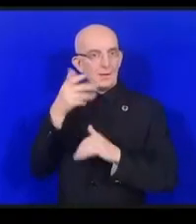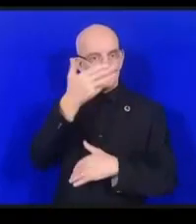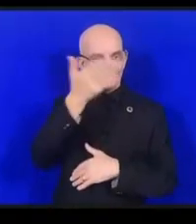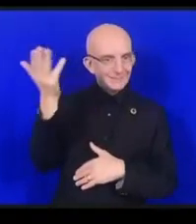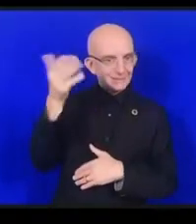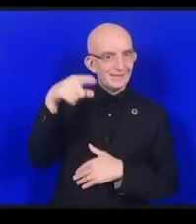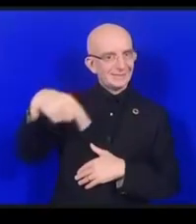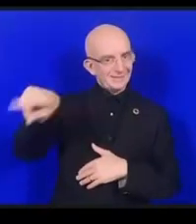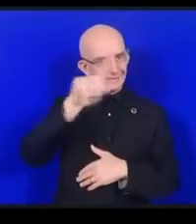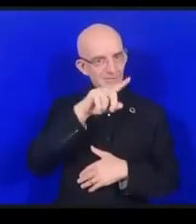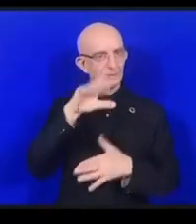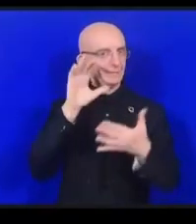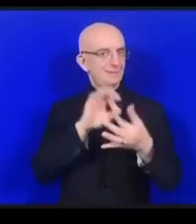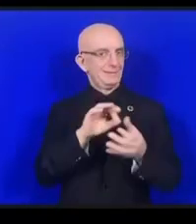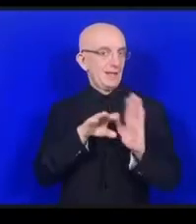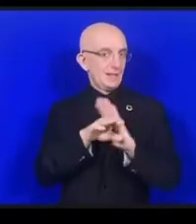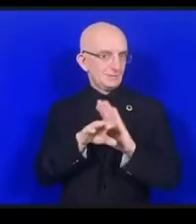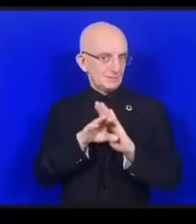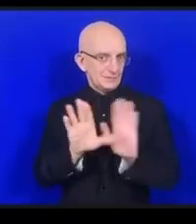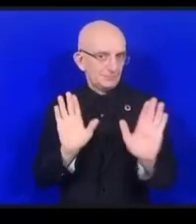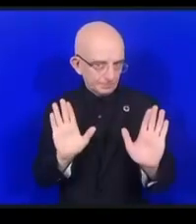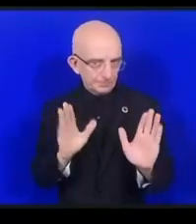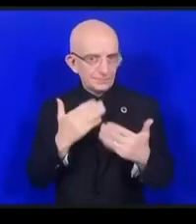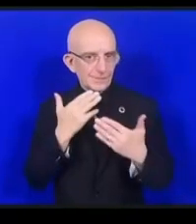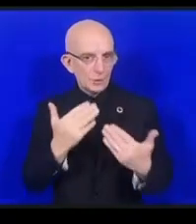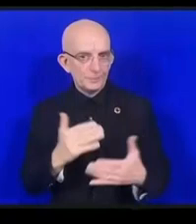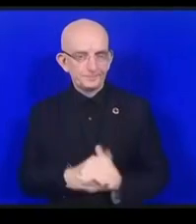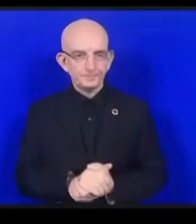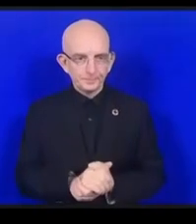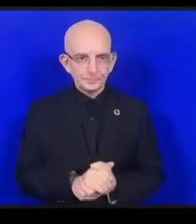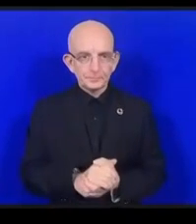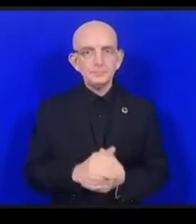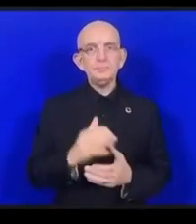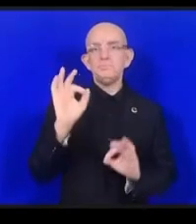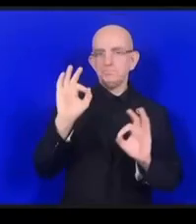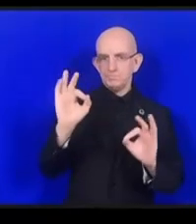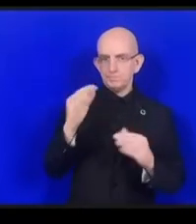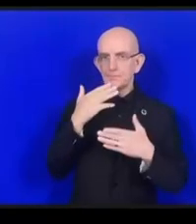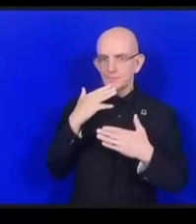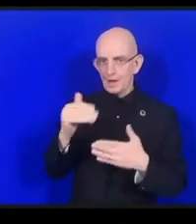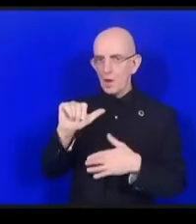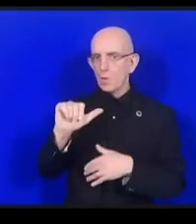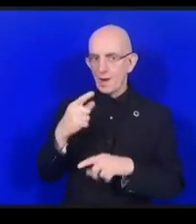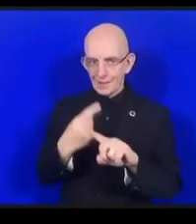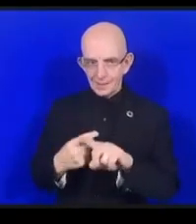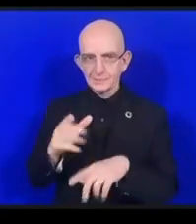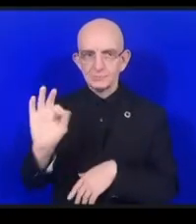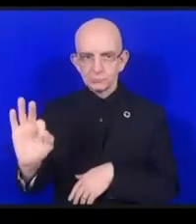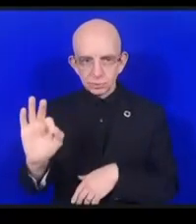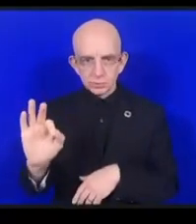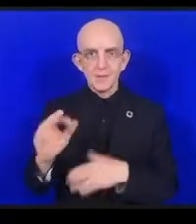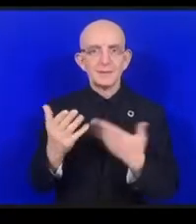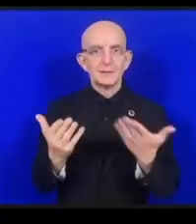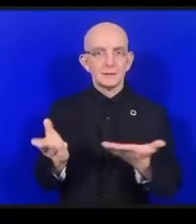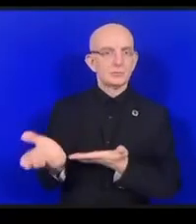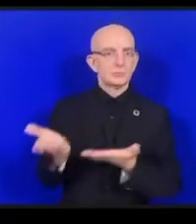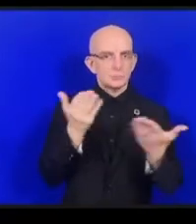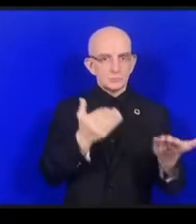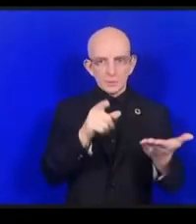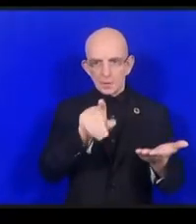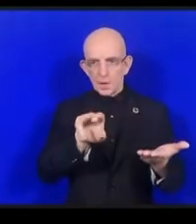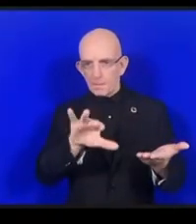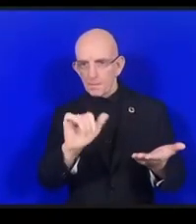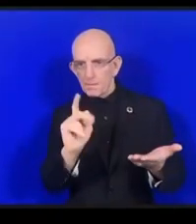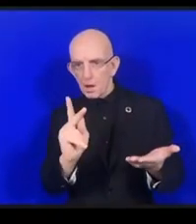したいと思いますアレハンドロ ありがとうございますではマーク・コベルさんどうぞありがとうございます